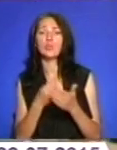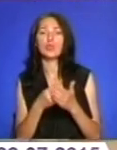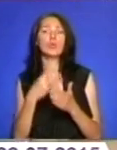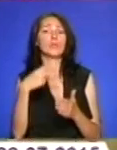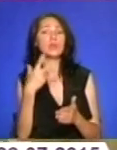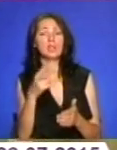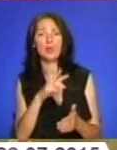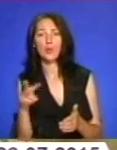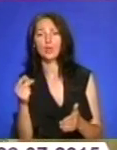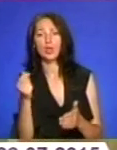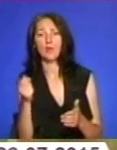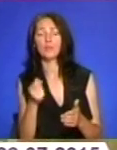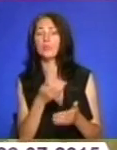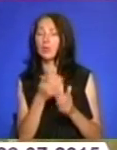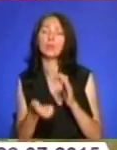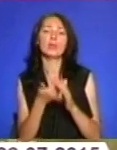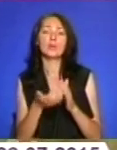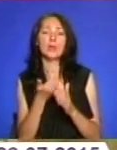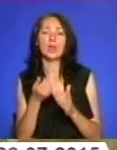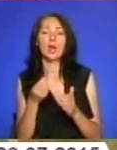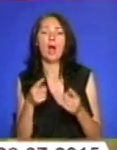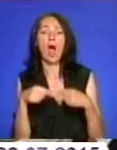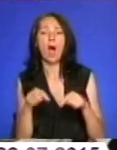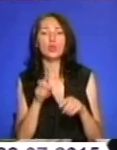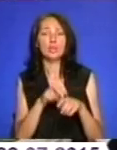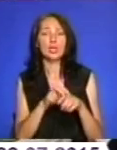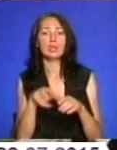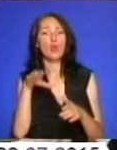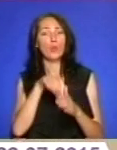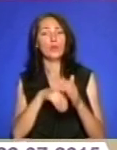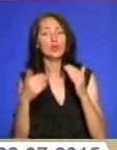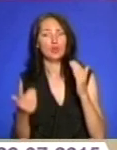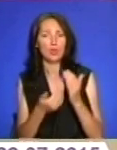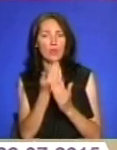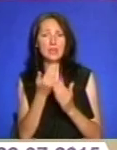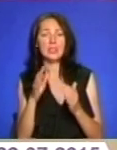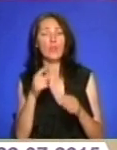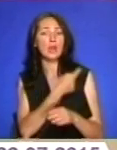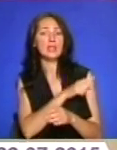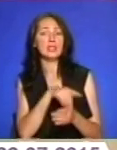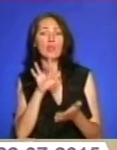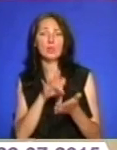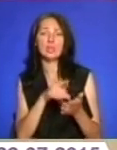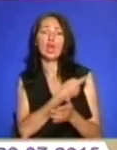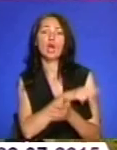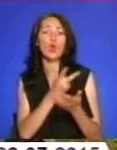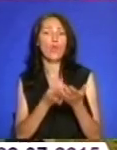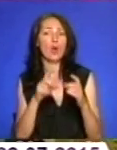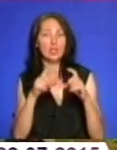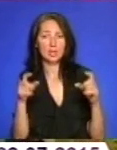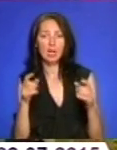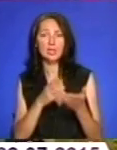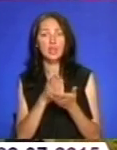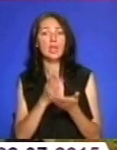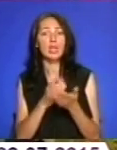Попри недофінансування галузі, лікарі впроваджують інновації в медицині. У міських лікувальних закладах є такі